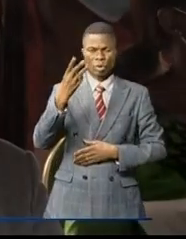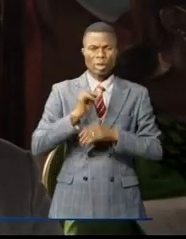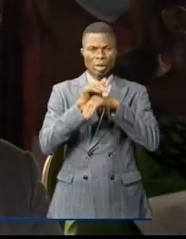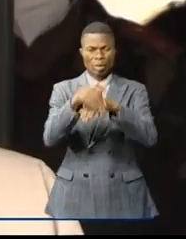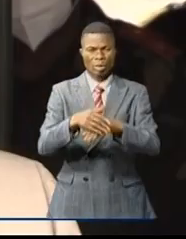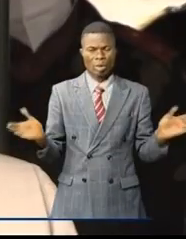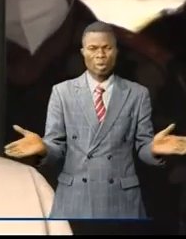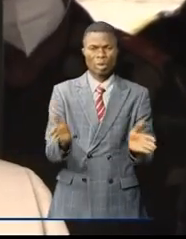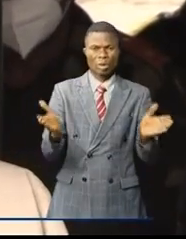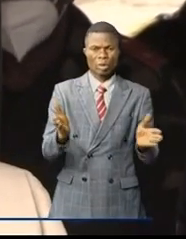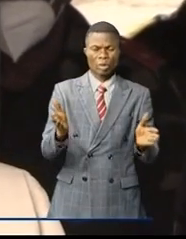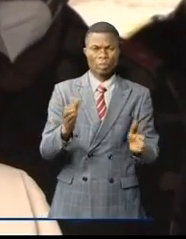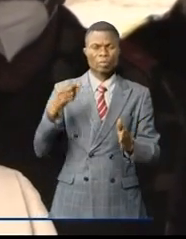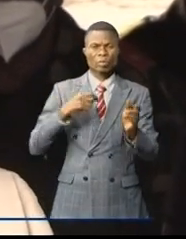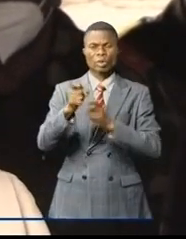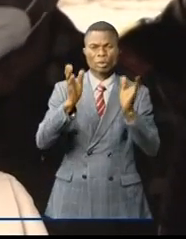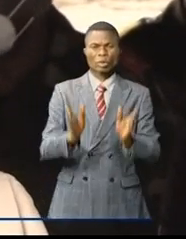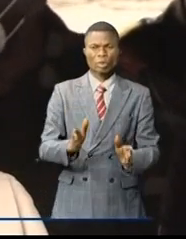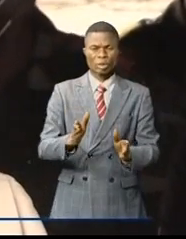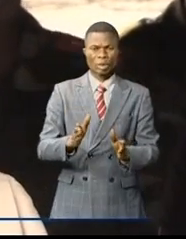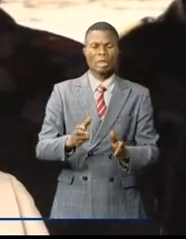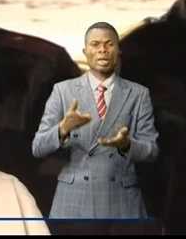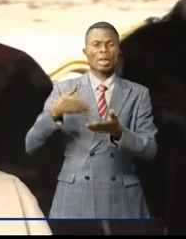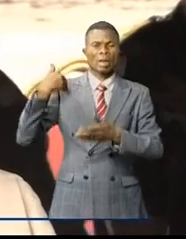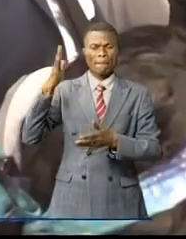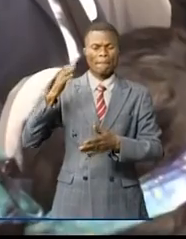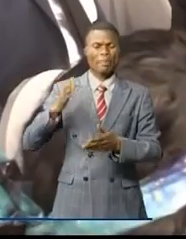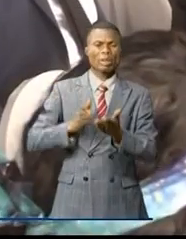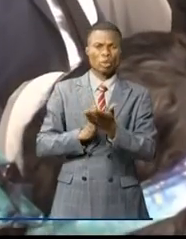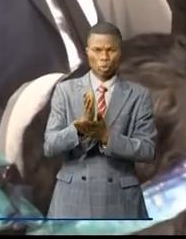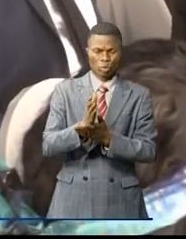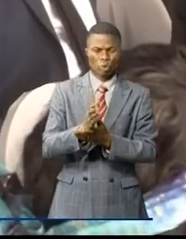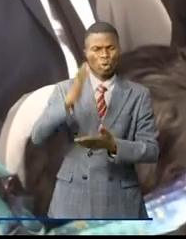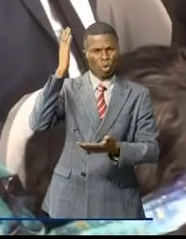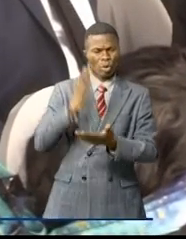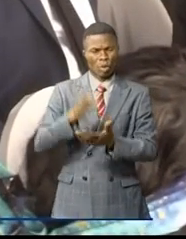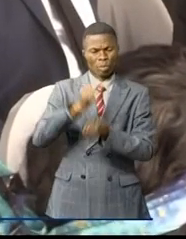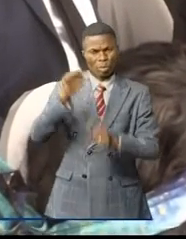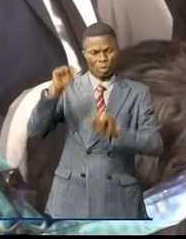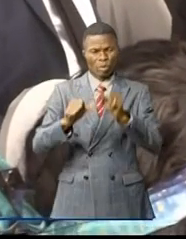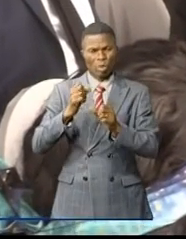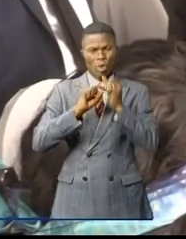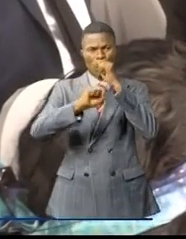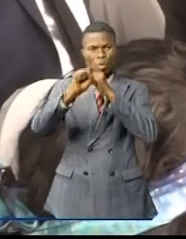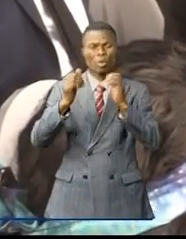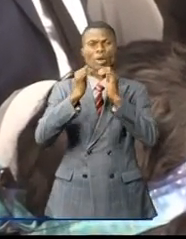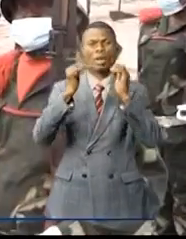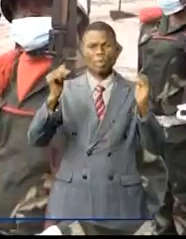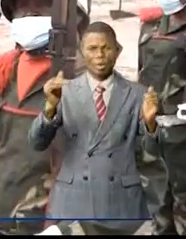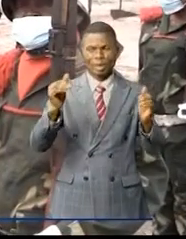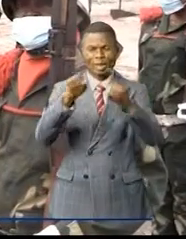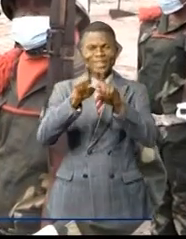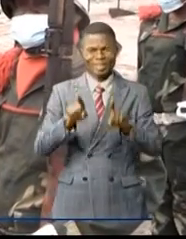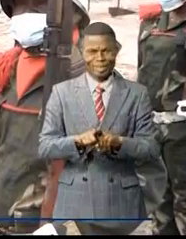au renforcement de la gouvernance et de l'état de droit, lutter contre l'impunité et promouvoir la paix juste et durable